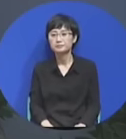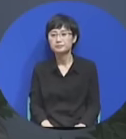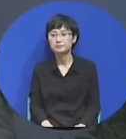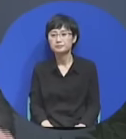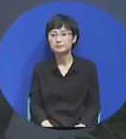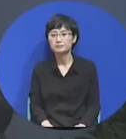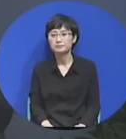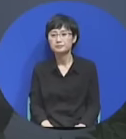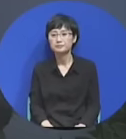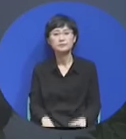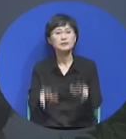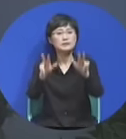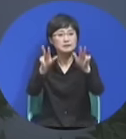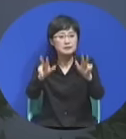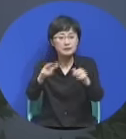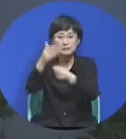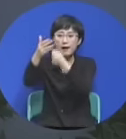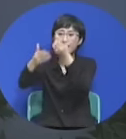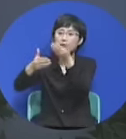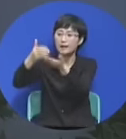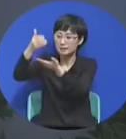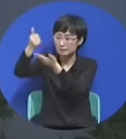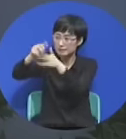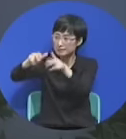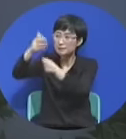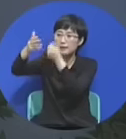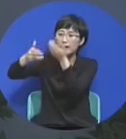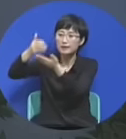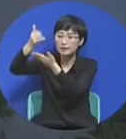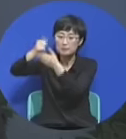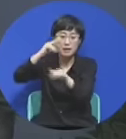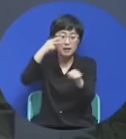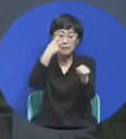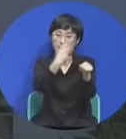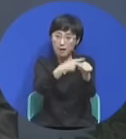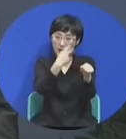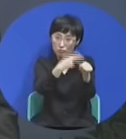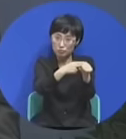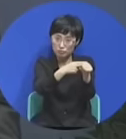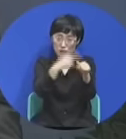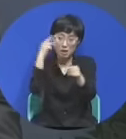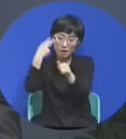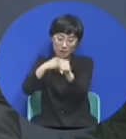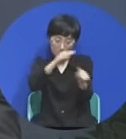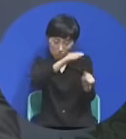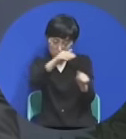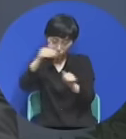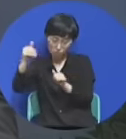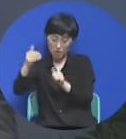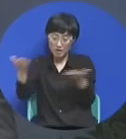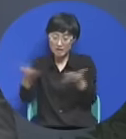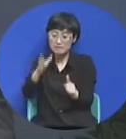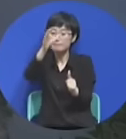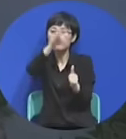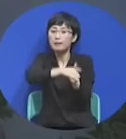그러니 하나님께서는 지금 이 바울을 통해서 많은 정도 하신 일이 뭡니까?